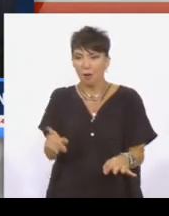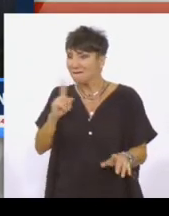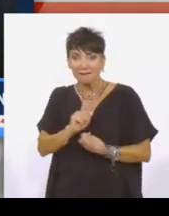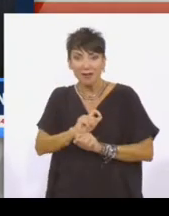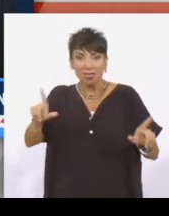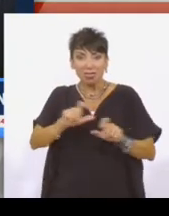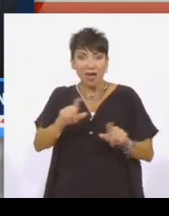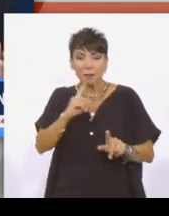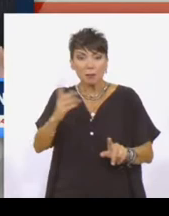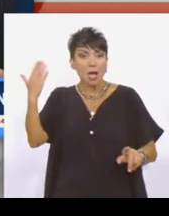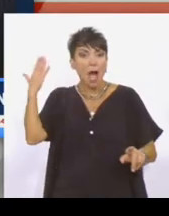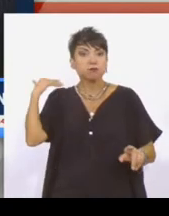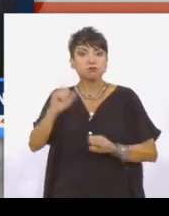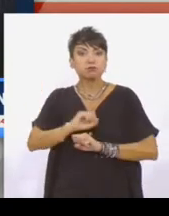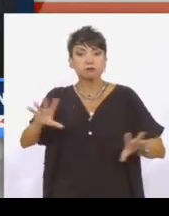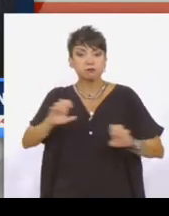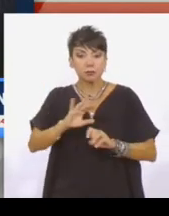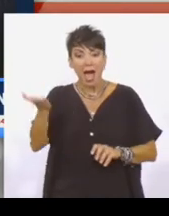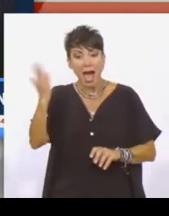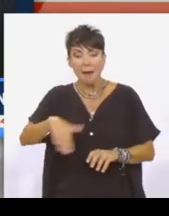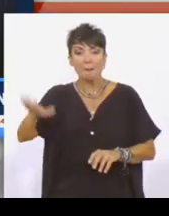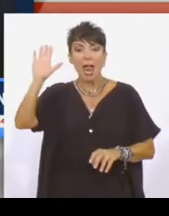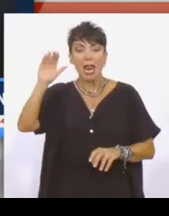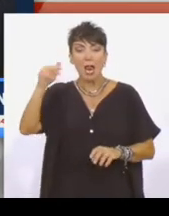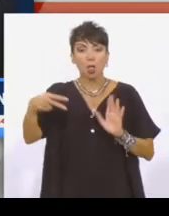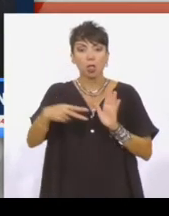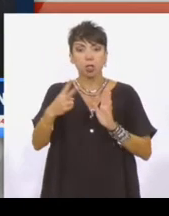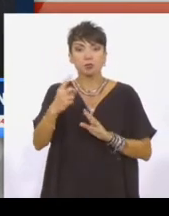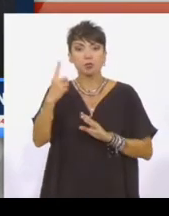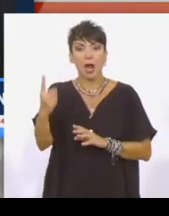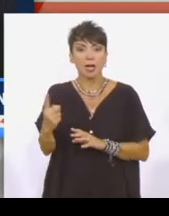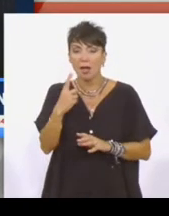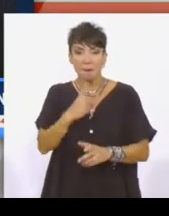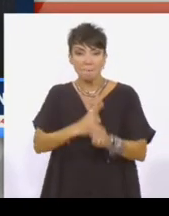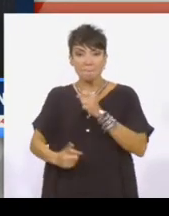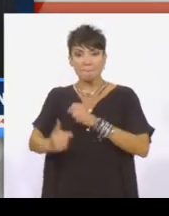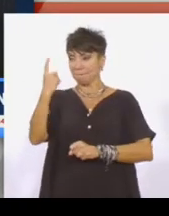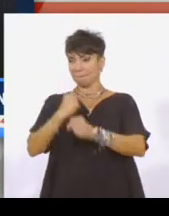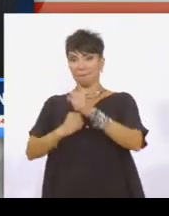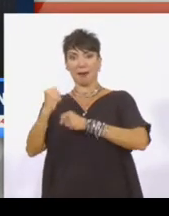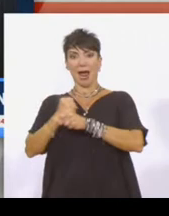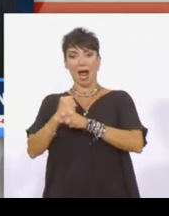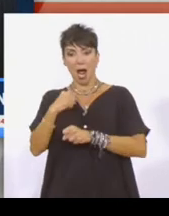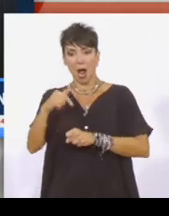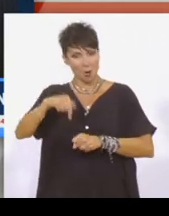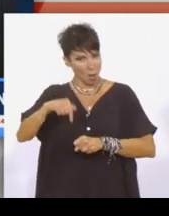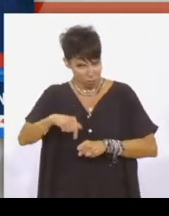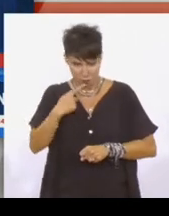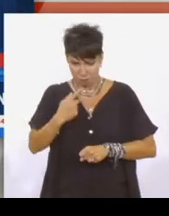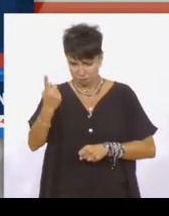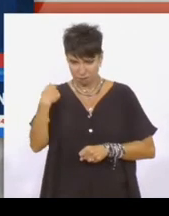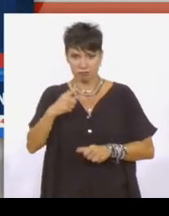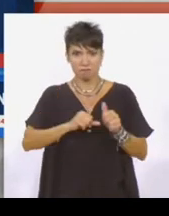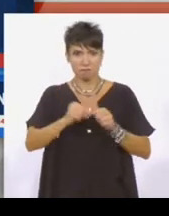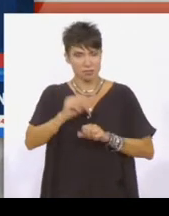έπαιζε ευραίως, από τον Ιούλιο του 1921, δηλαδή εδώ και ένα χρόνο. Εμείς εδώ στον Άλφα πριν από κάποιους